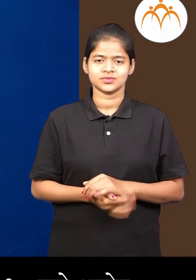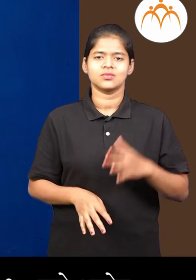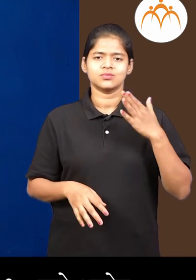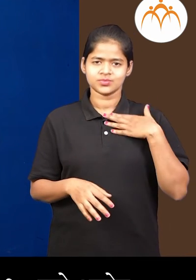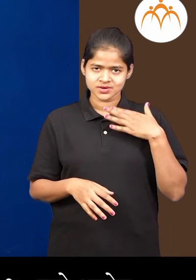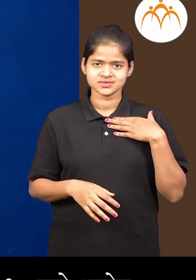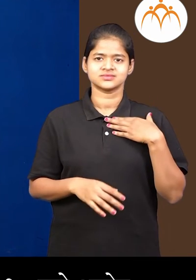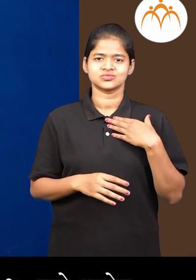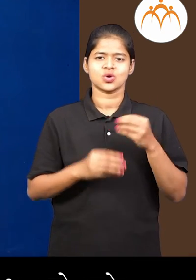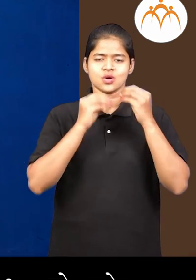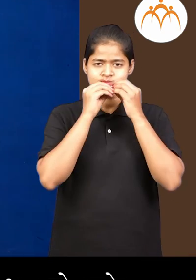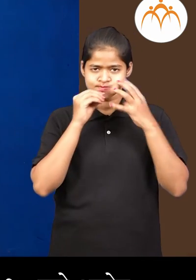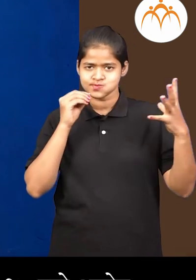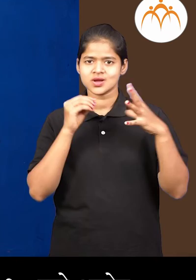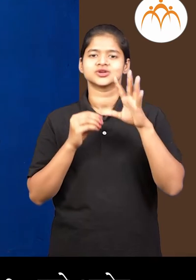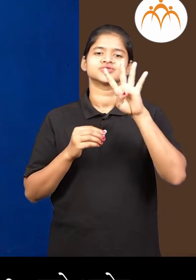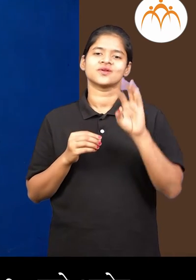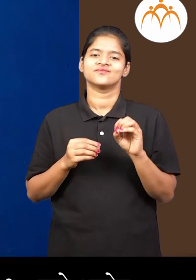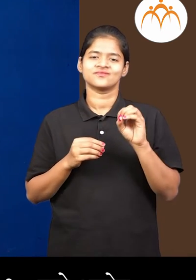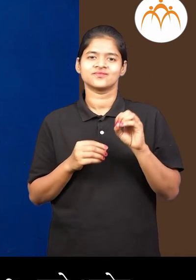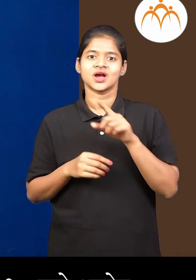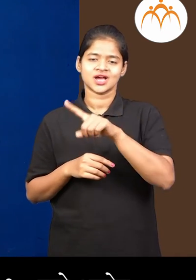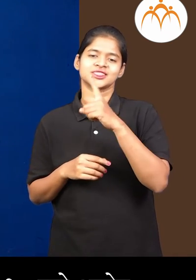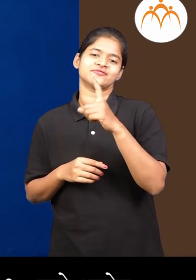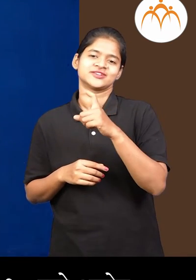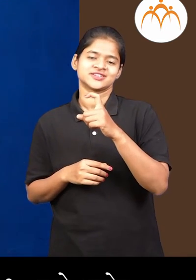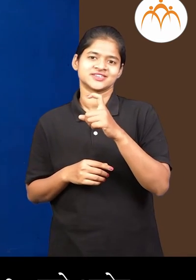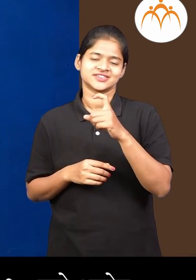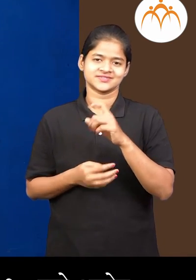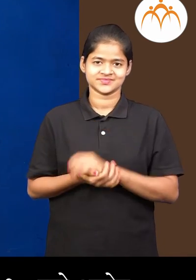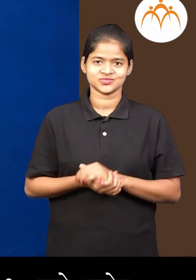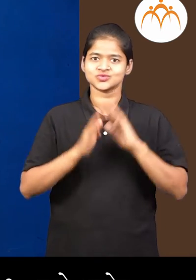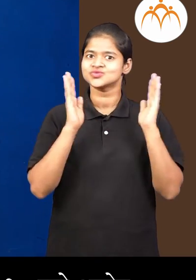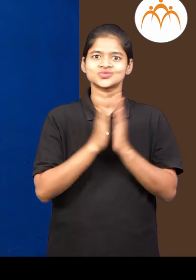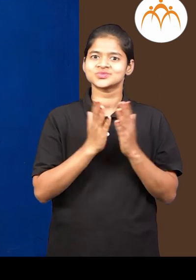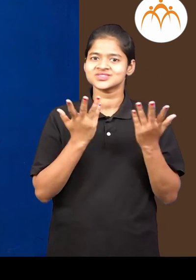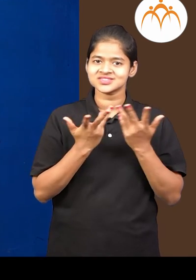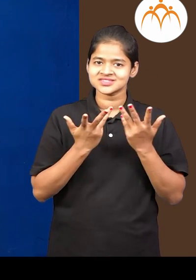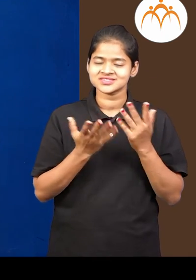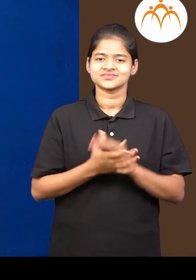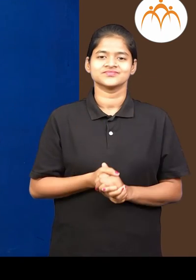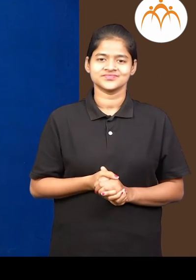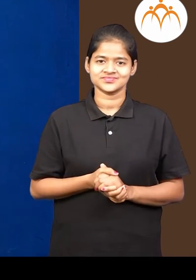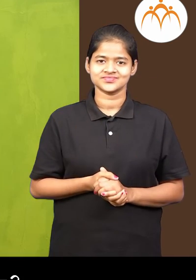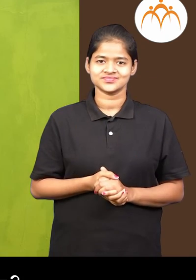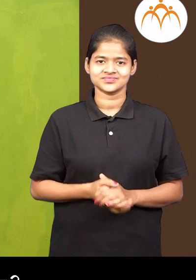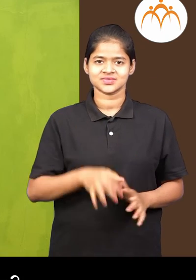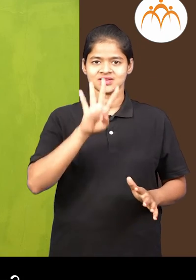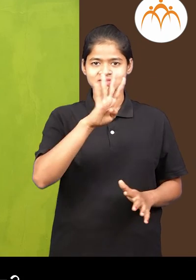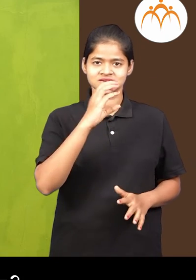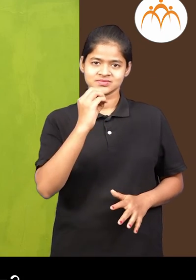माज़े कड़े 4 फुगे आहेत आणी तुझा कड़े 17 फुगे आहेत एकुण किती फुगे आहे